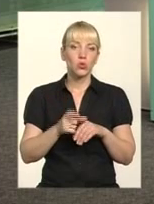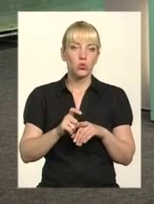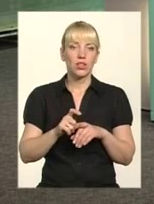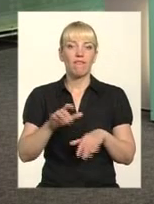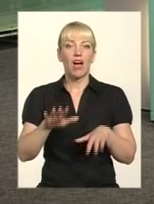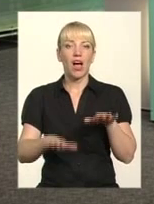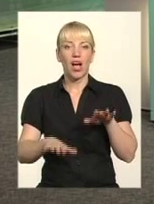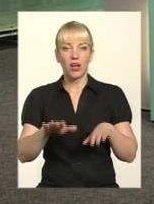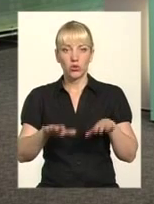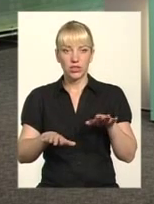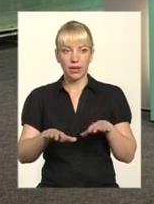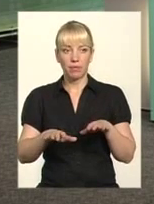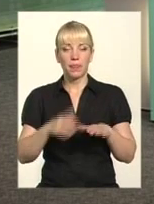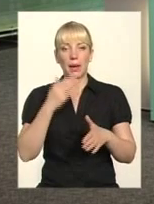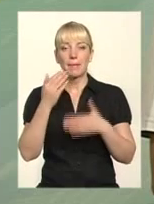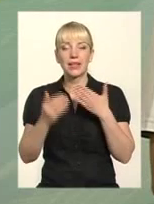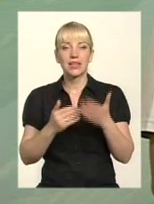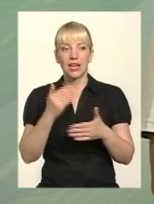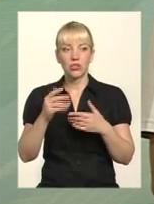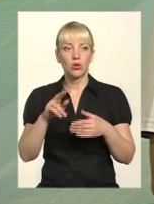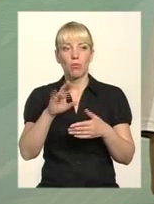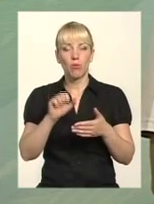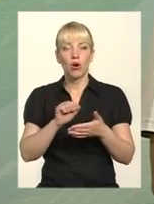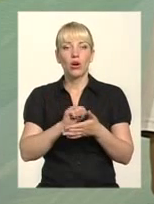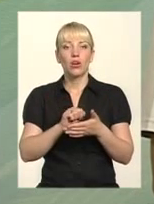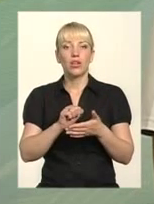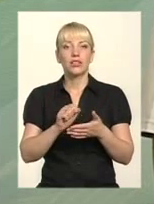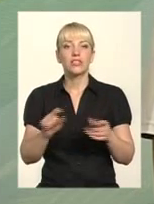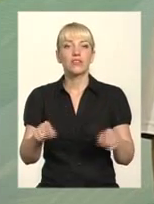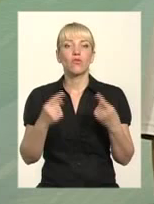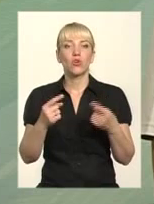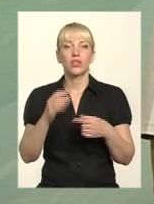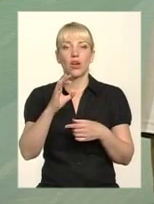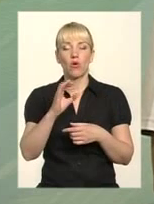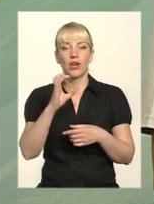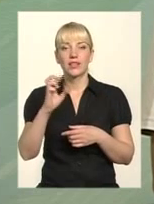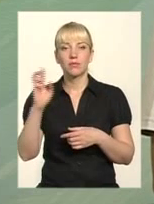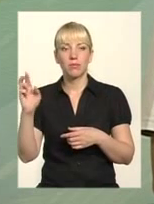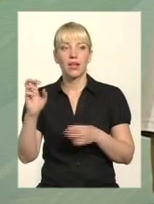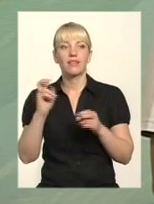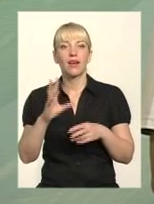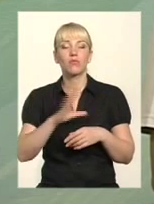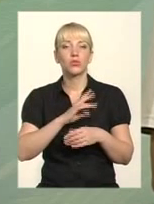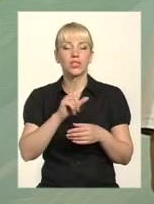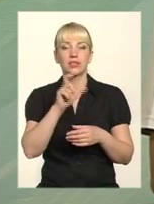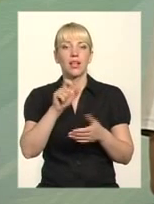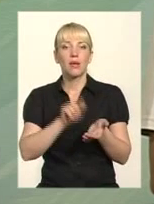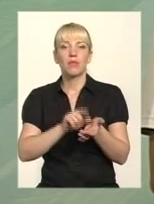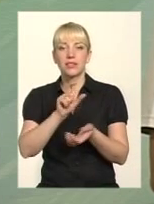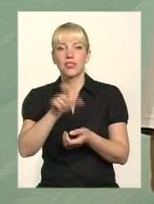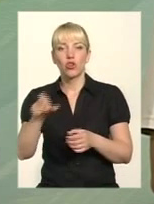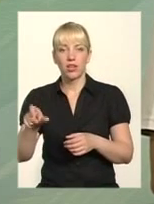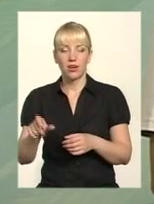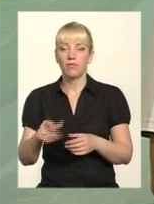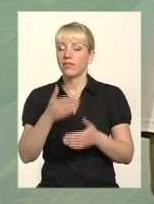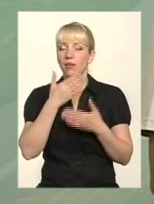питаючи по поводу створення ОСББ, як бути пенсіонером. Нема проблем з пенсіонером. Як тільки створили